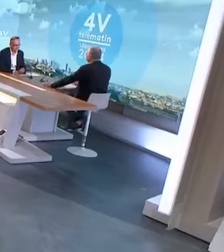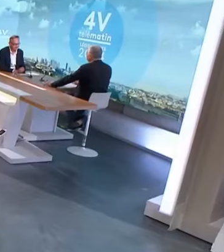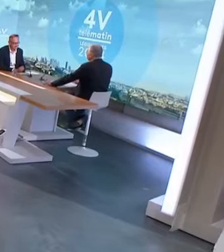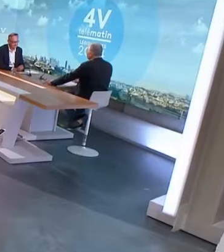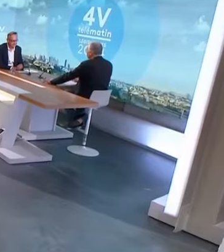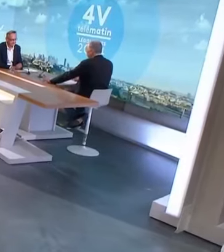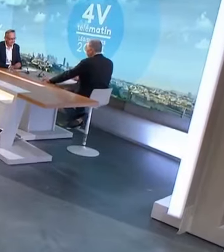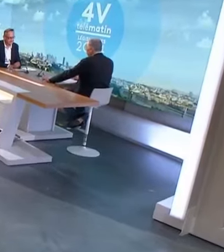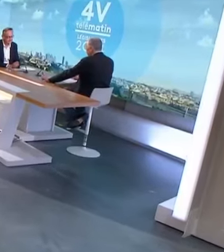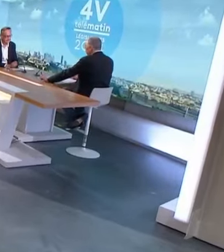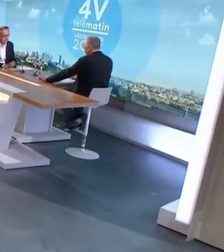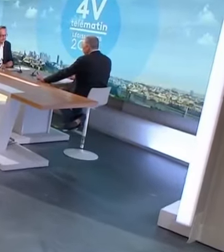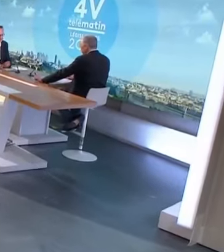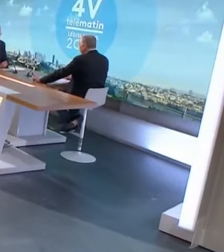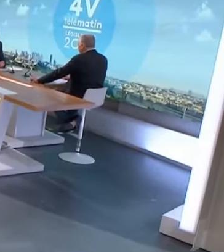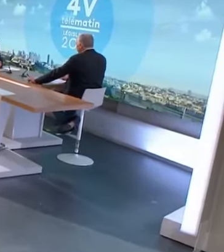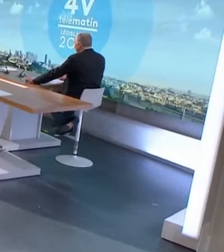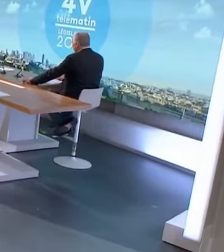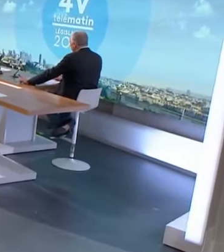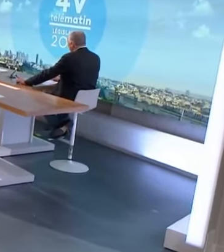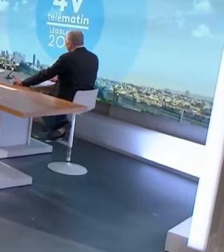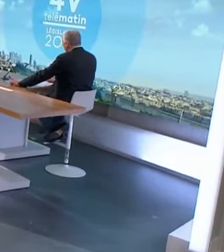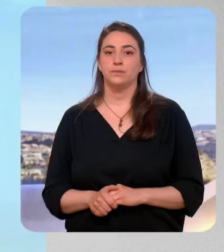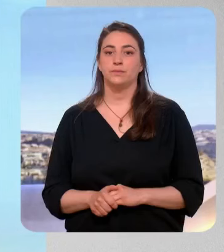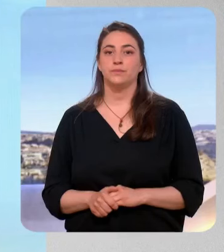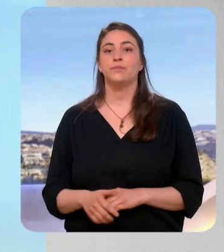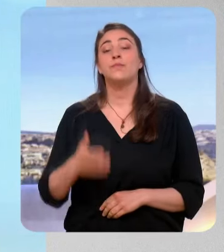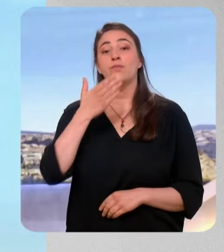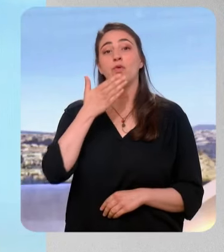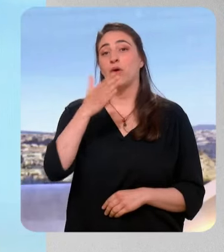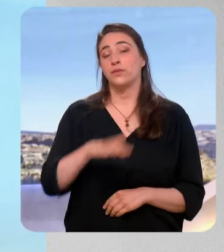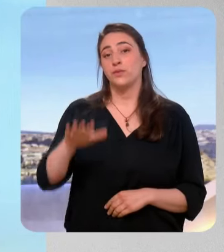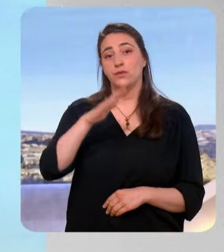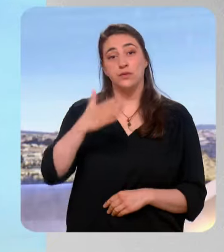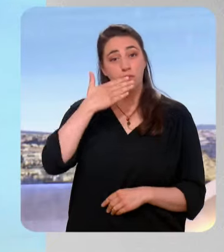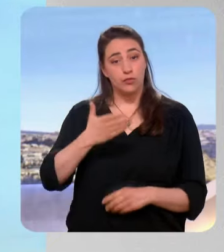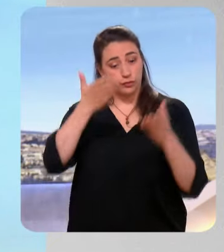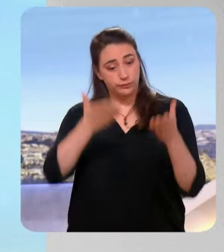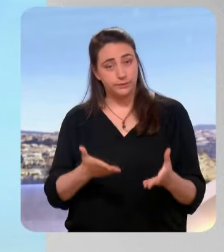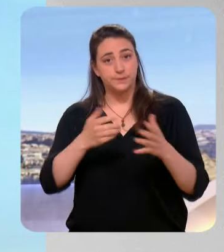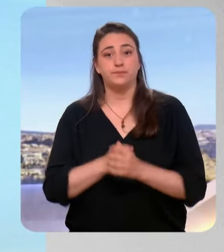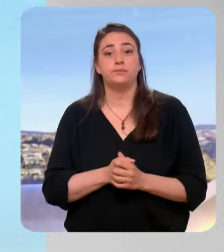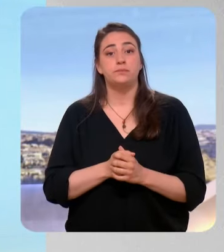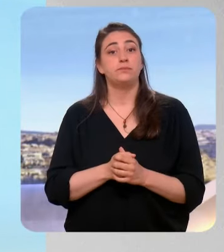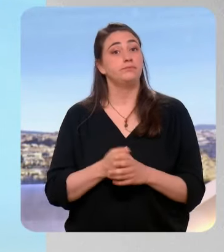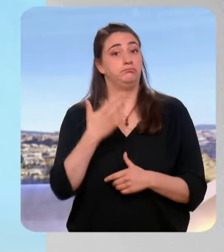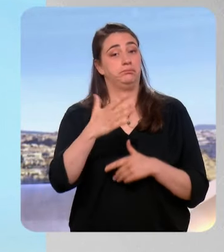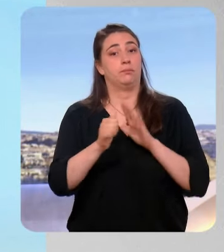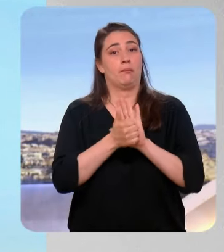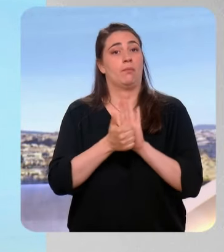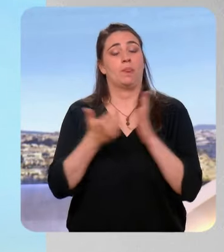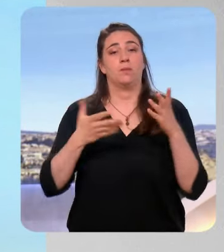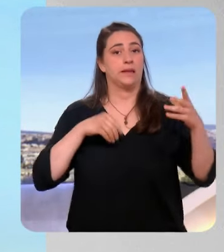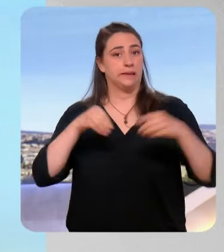– En effet, bonjour à tous, bonjour, c François Zipsteig. Vous êtes effectivement directeur,